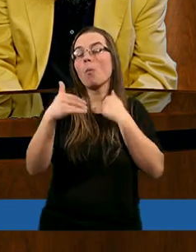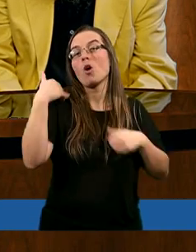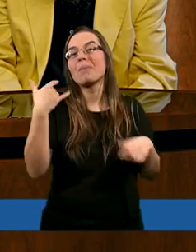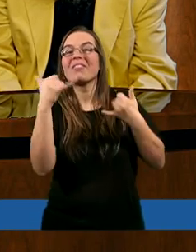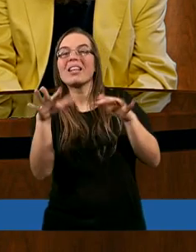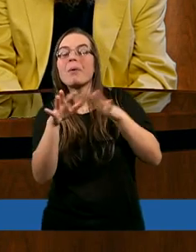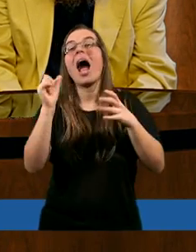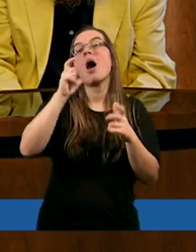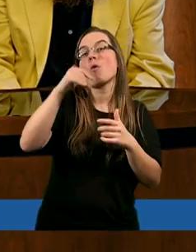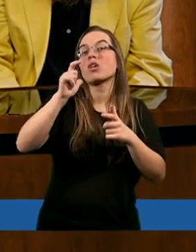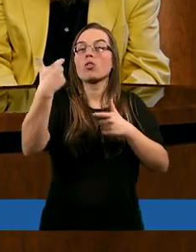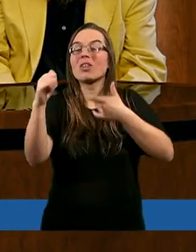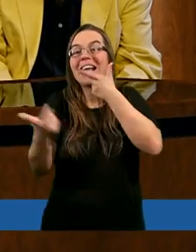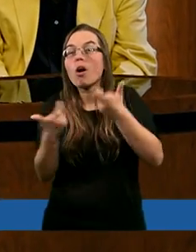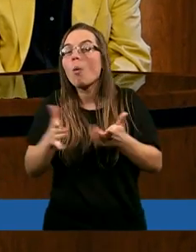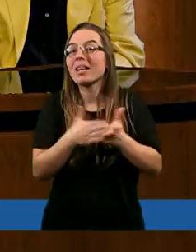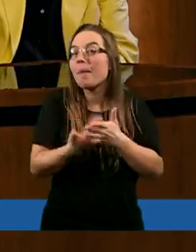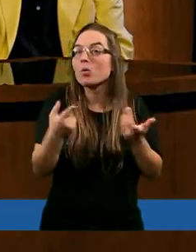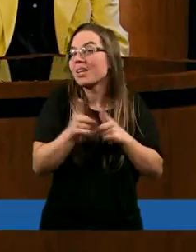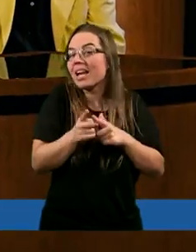robić coś innego.